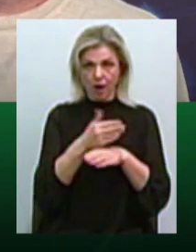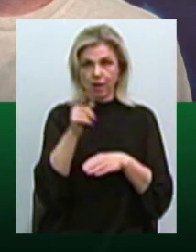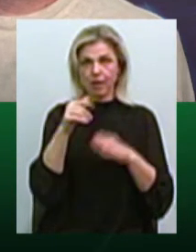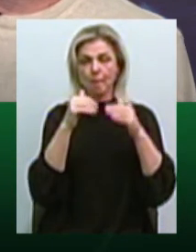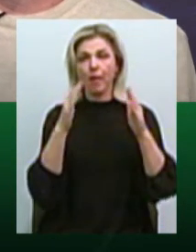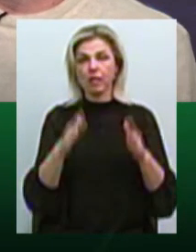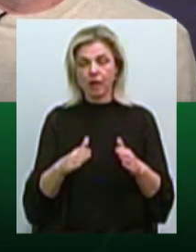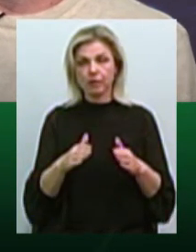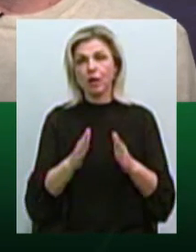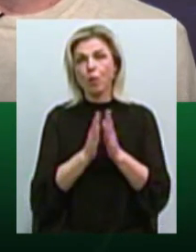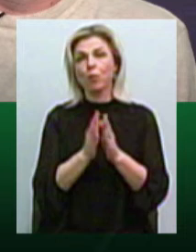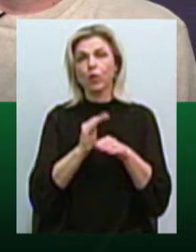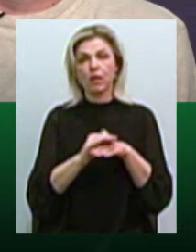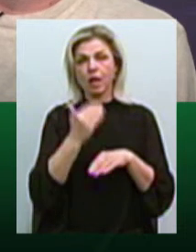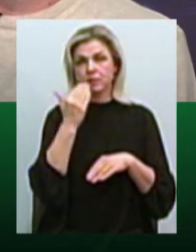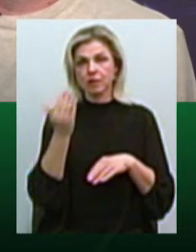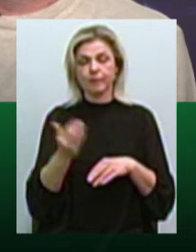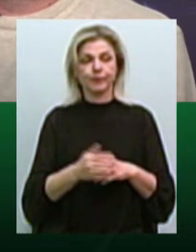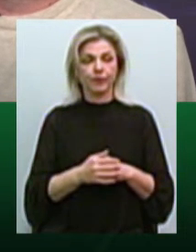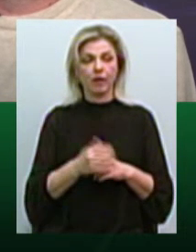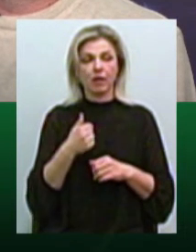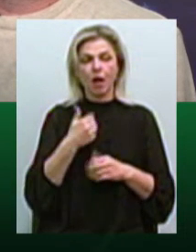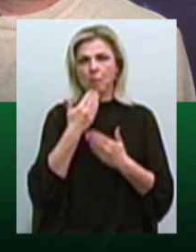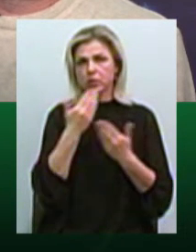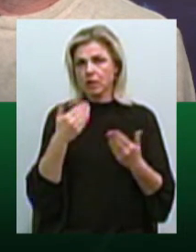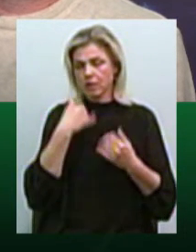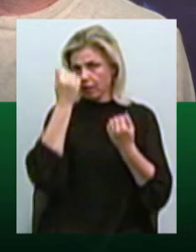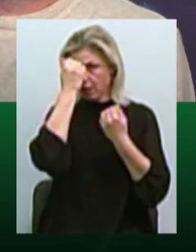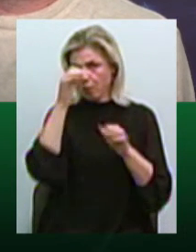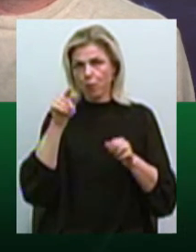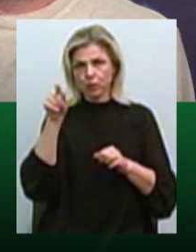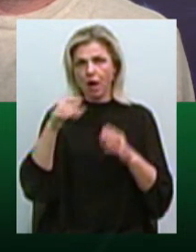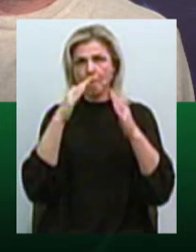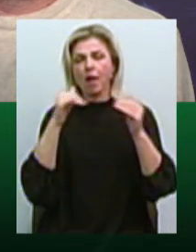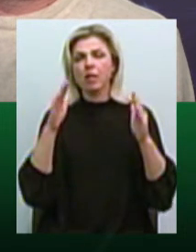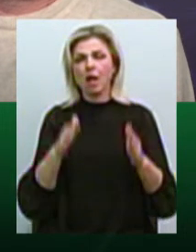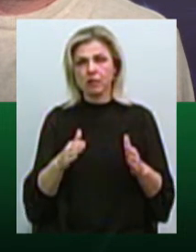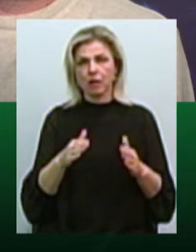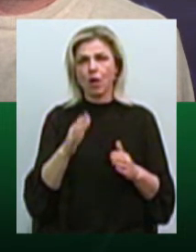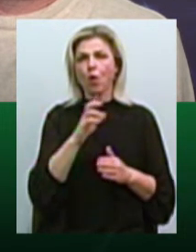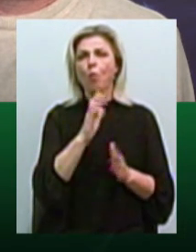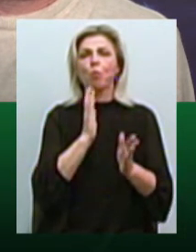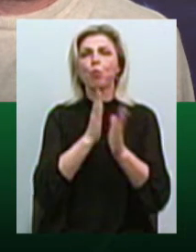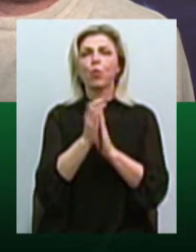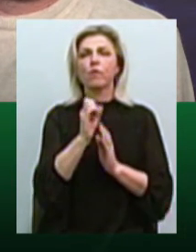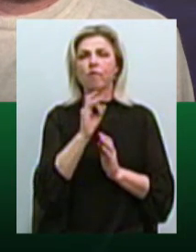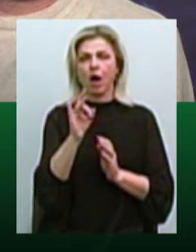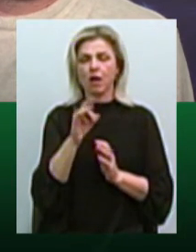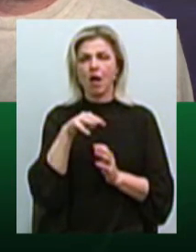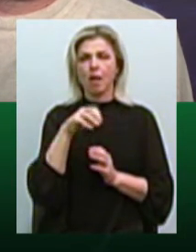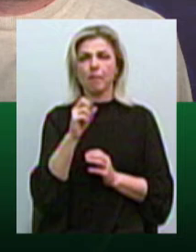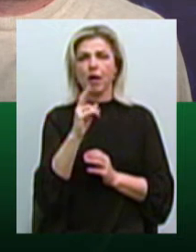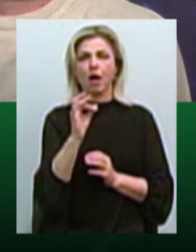Будь ласка, Андрію. Я в последнее время не припомню, ну, палаток на бульваре адмирала Макарова, ну, на